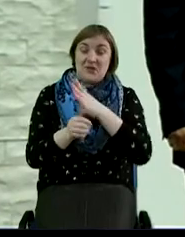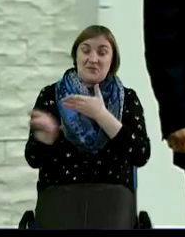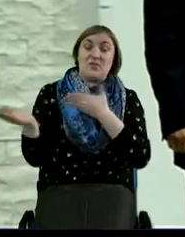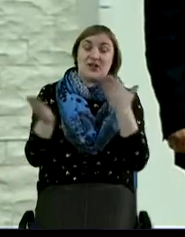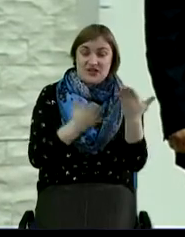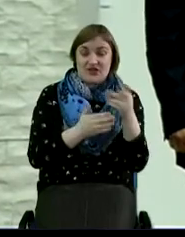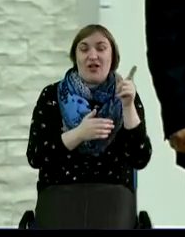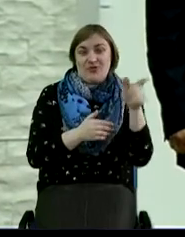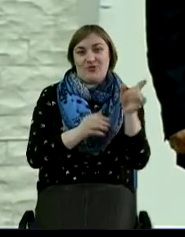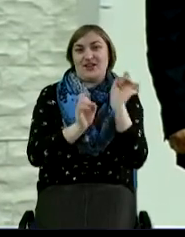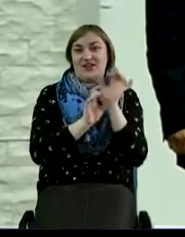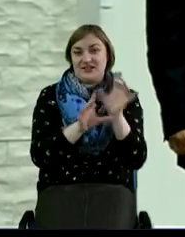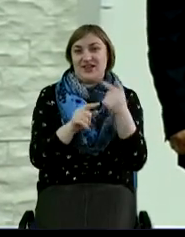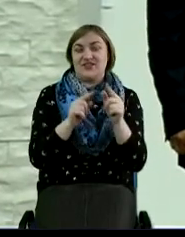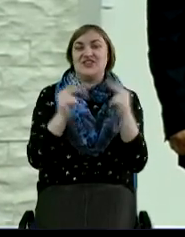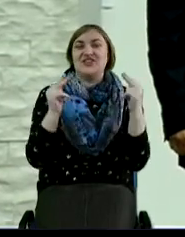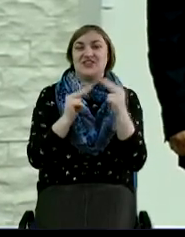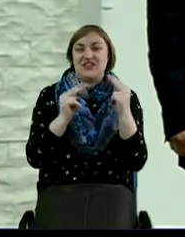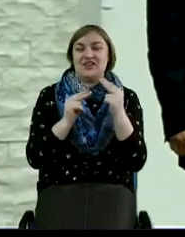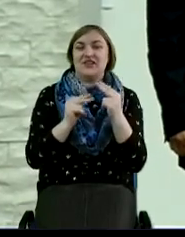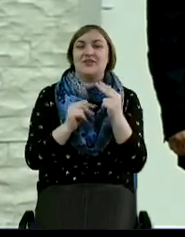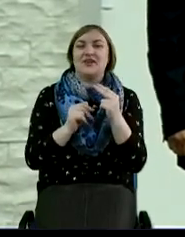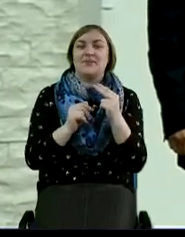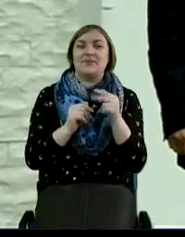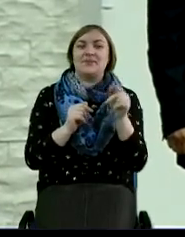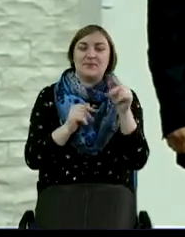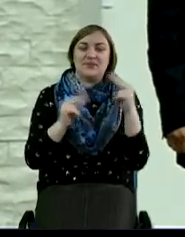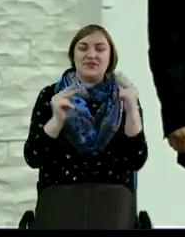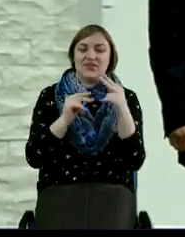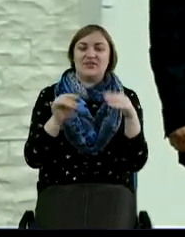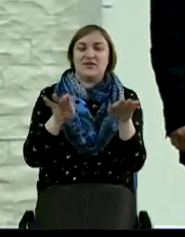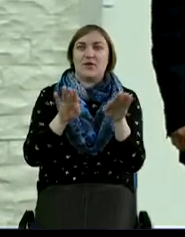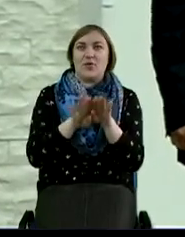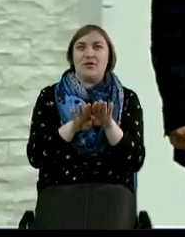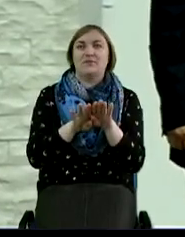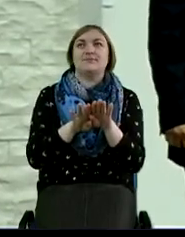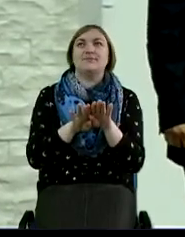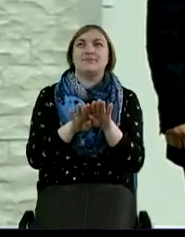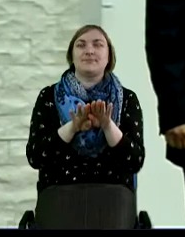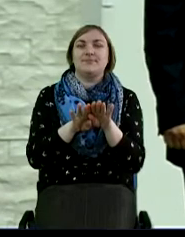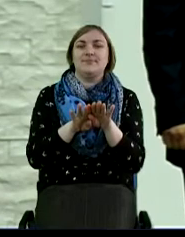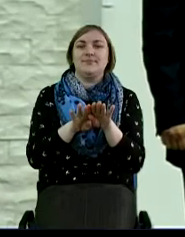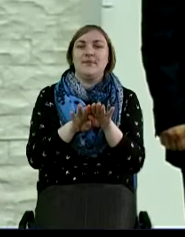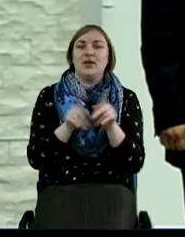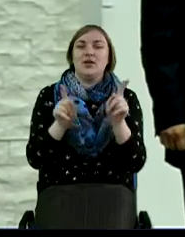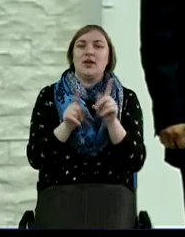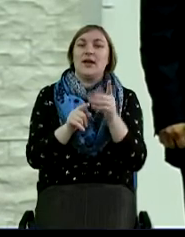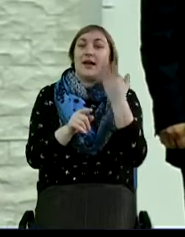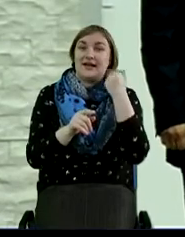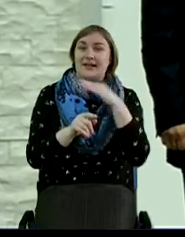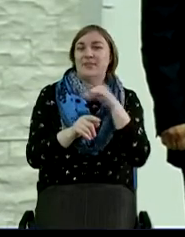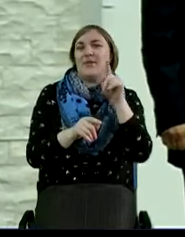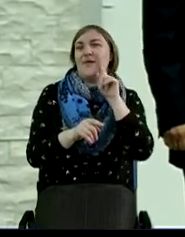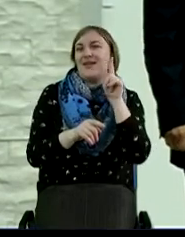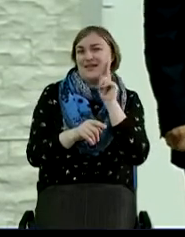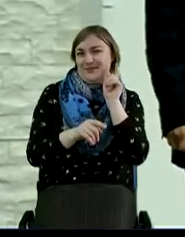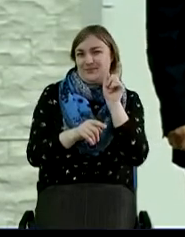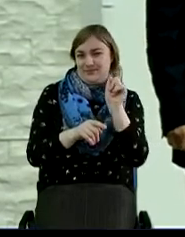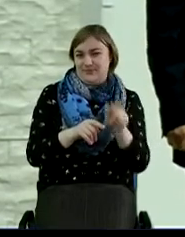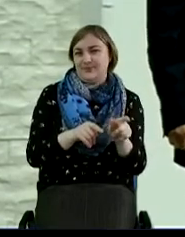И, в принципе, там свидетельство следующего такого плана, что, будучи молодым человеком,